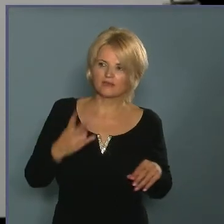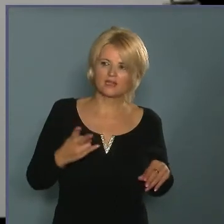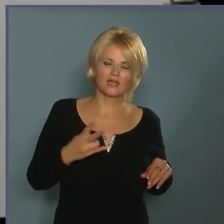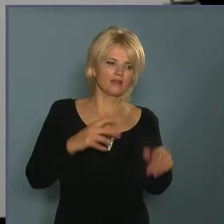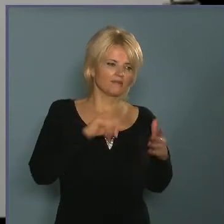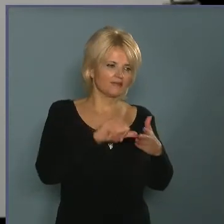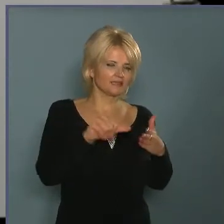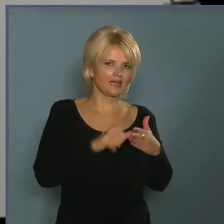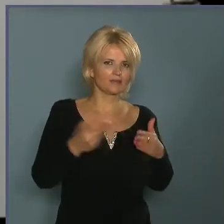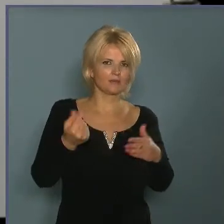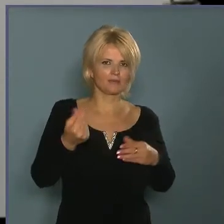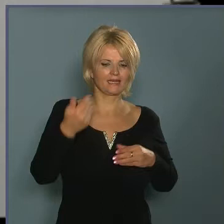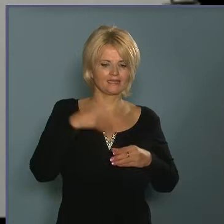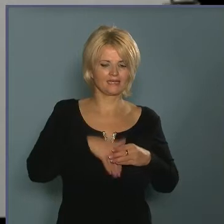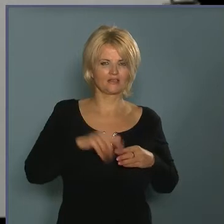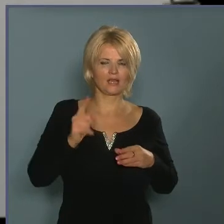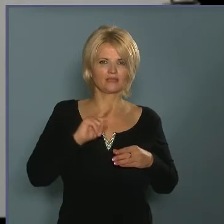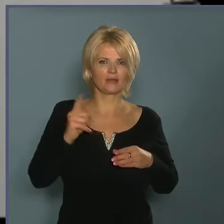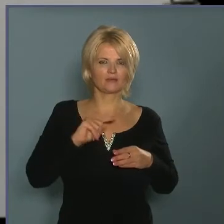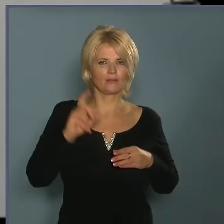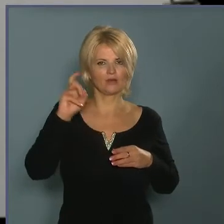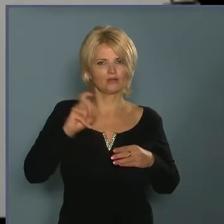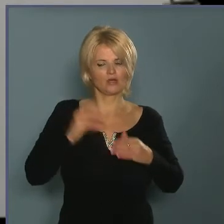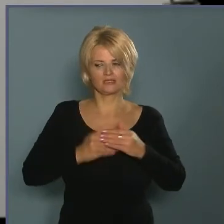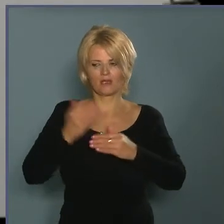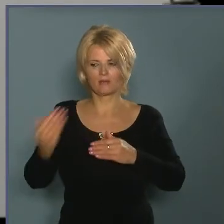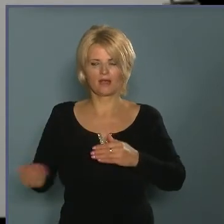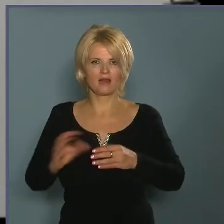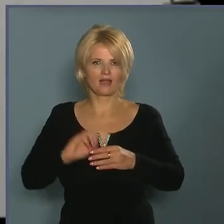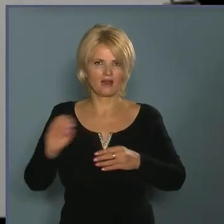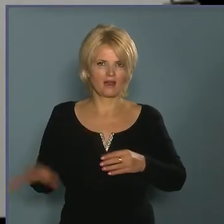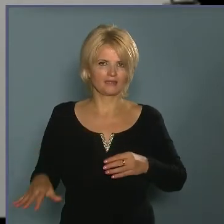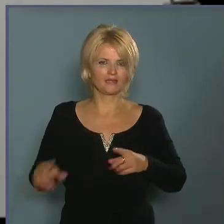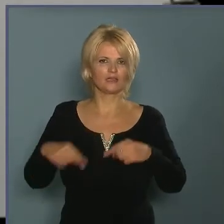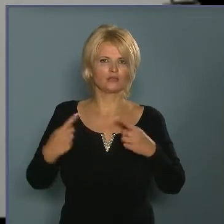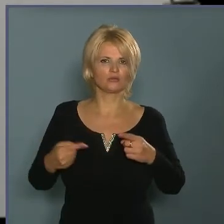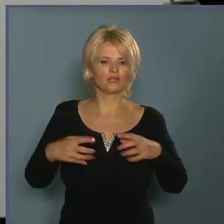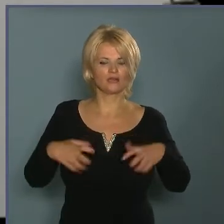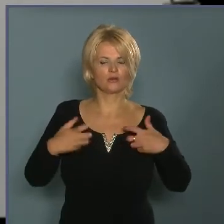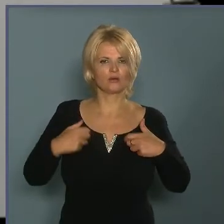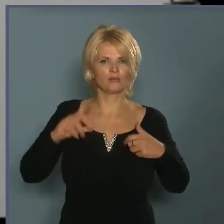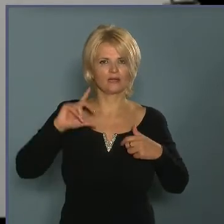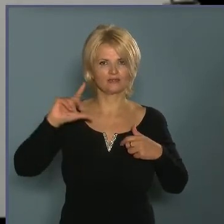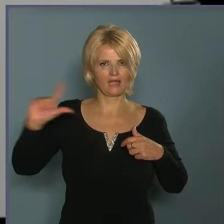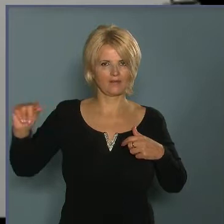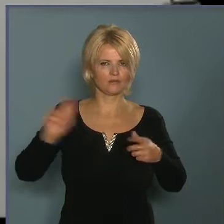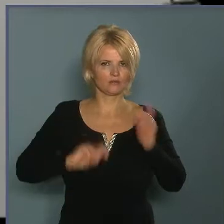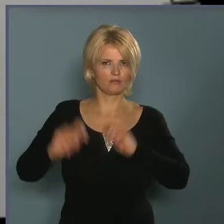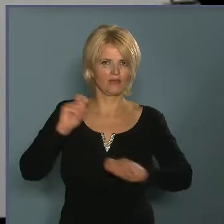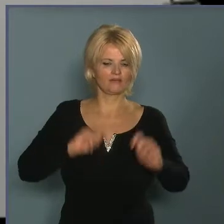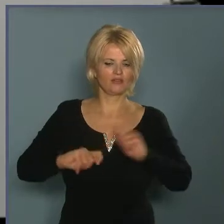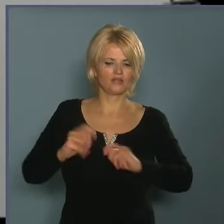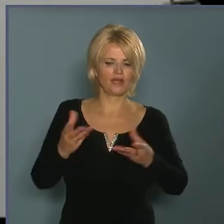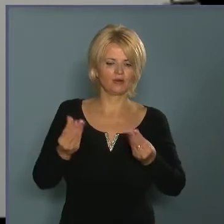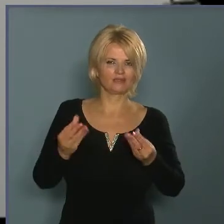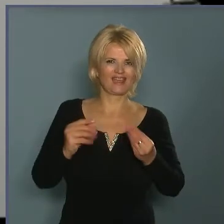hogy amikor fizetünk, akkor a pénztárcát ne tegyük le a kassa mellé, és utána örömmel távozzunk az általú megvásáró termékkel, ott